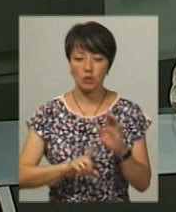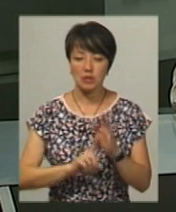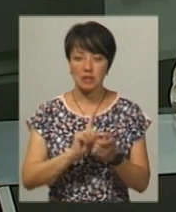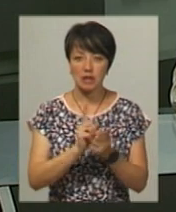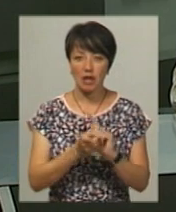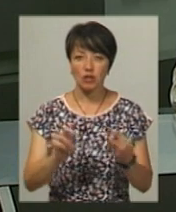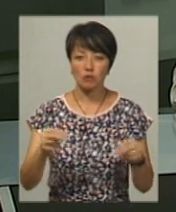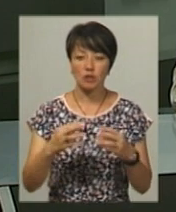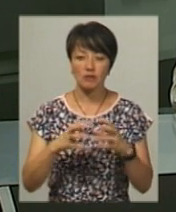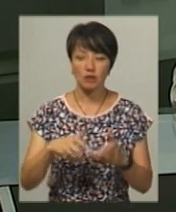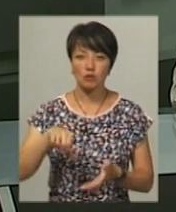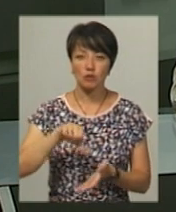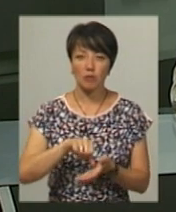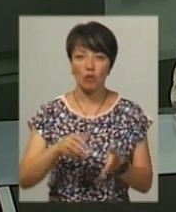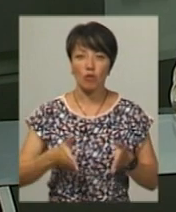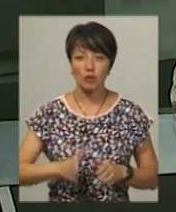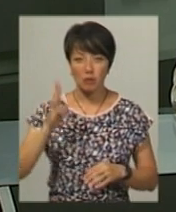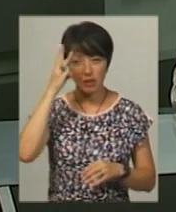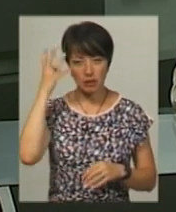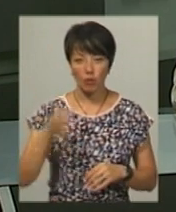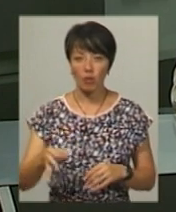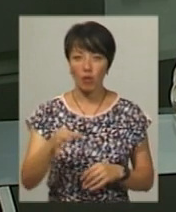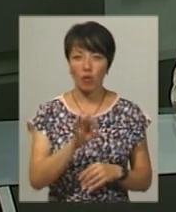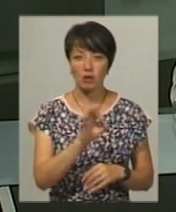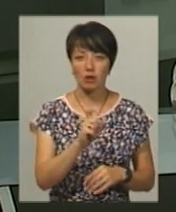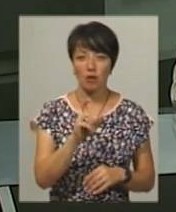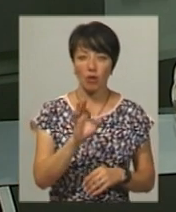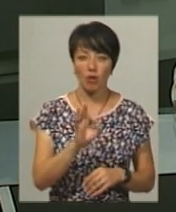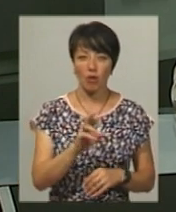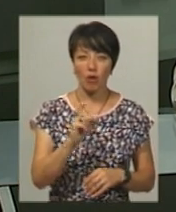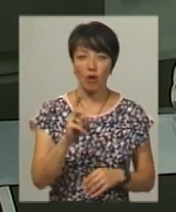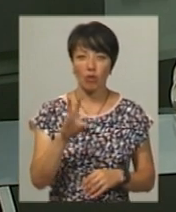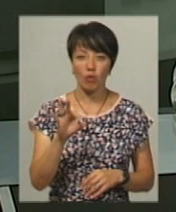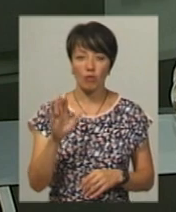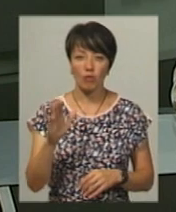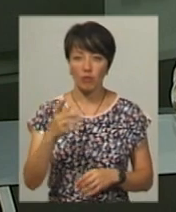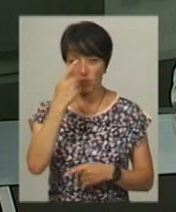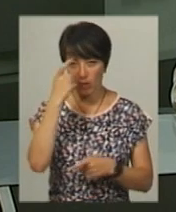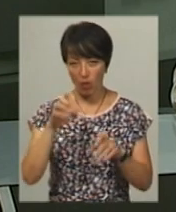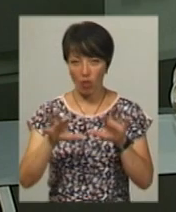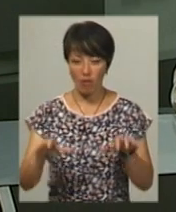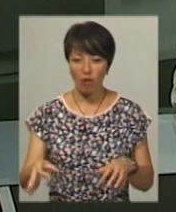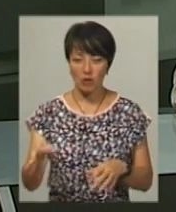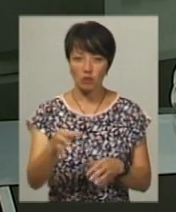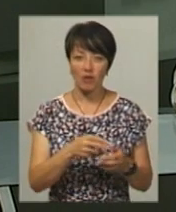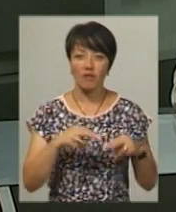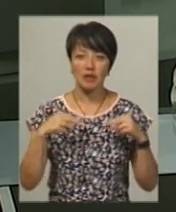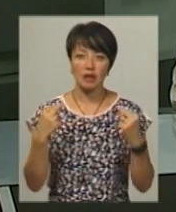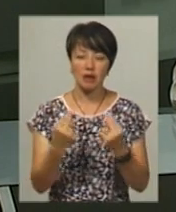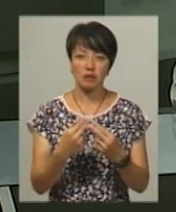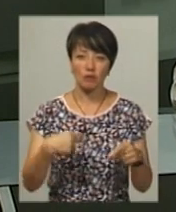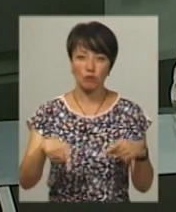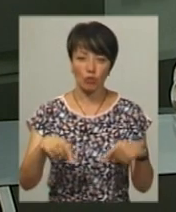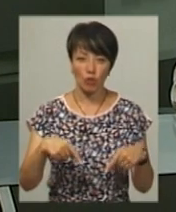чемпіонкою світу, виступав уродженець Хмельницької області Олексій Хохльов, повідомляє голова обласної федерації футболу Ігор Хіблін.